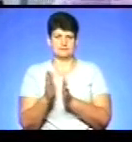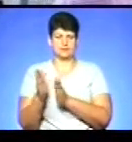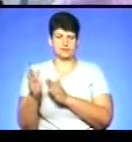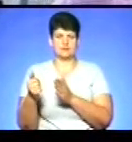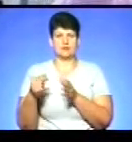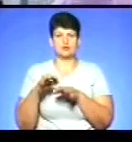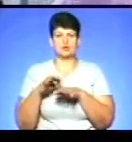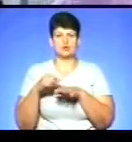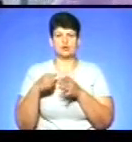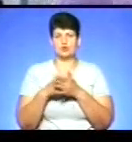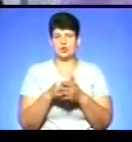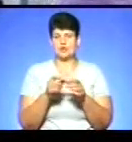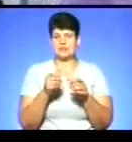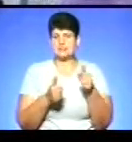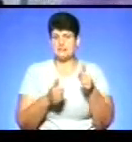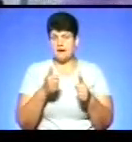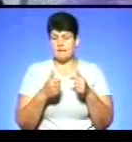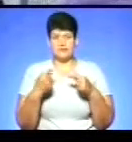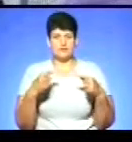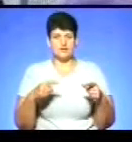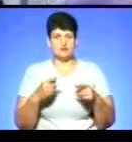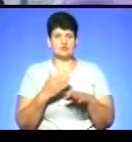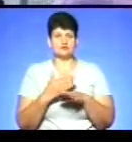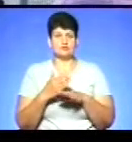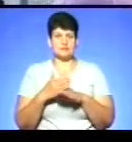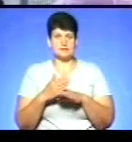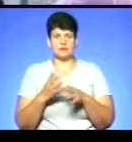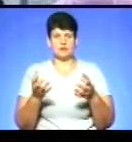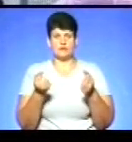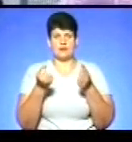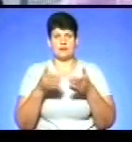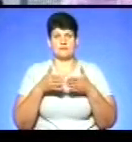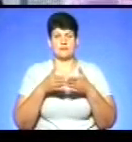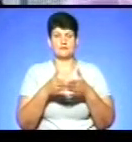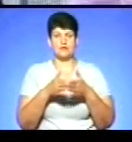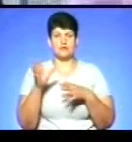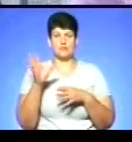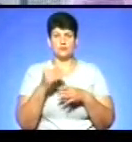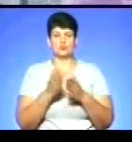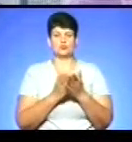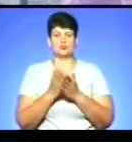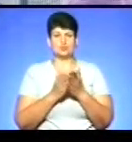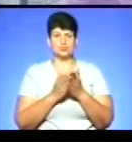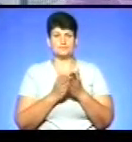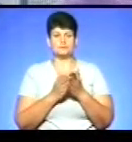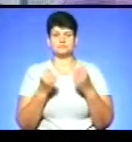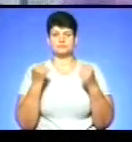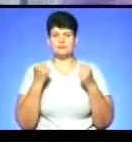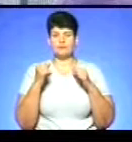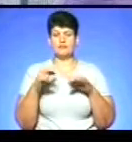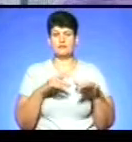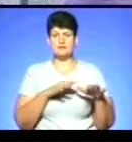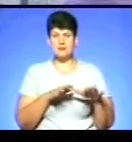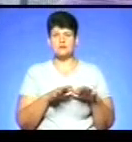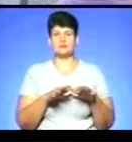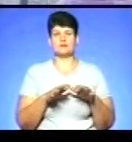до змагань. Іншу частину, тобто рятувальні плавзасоби, всю інфраструктуру для спортивних заходів, Національна федерація водно